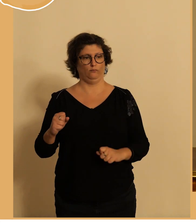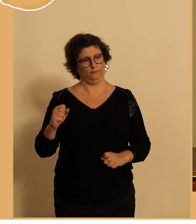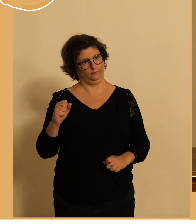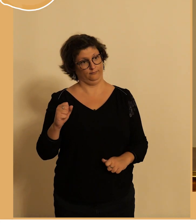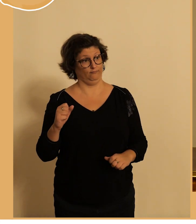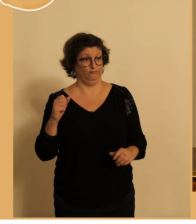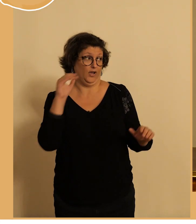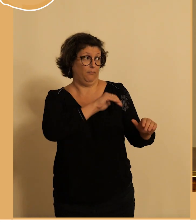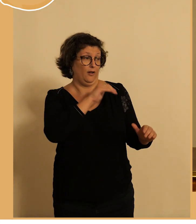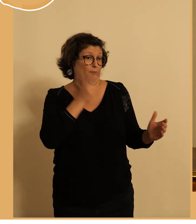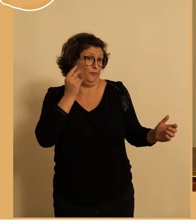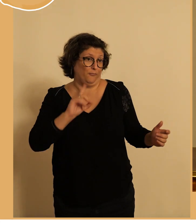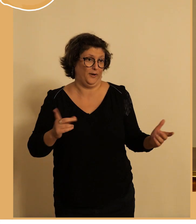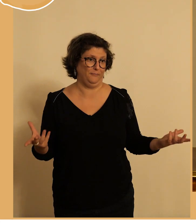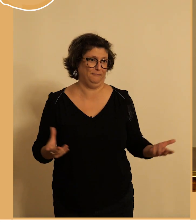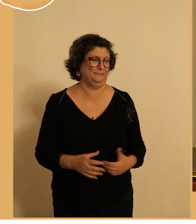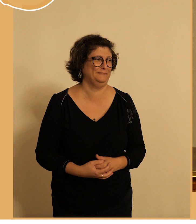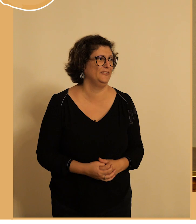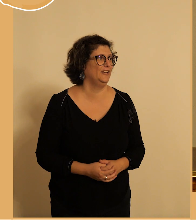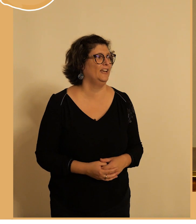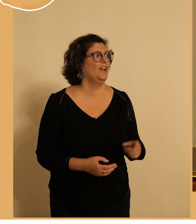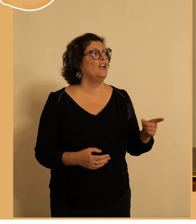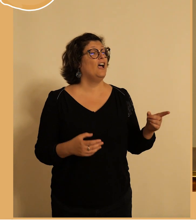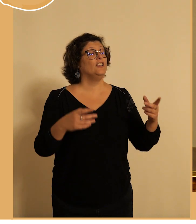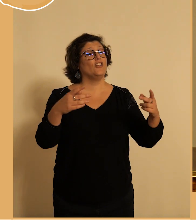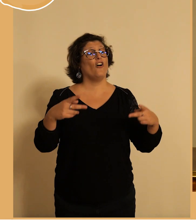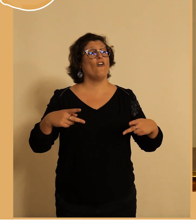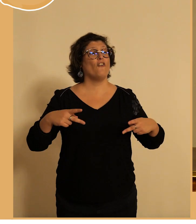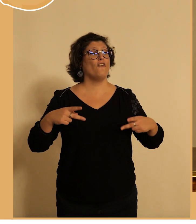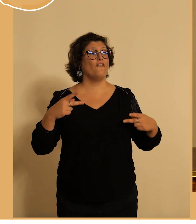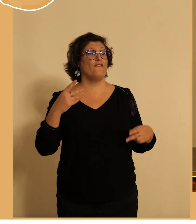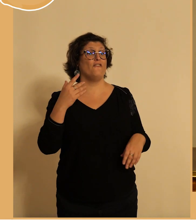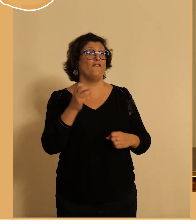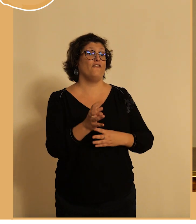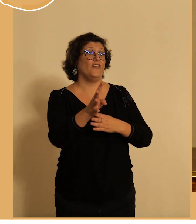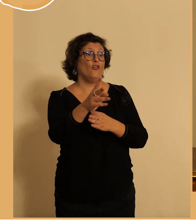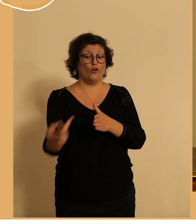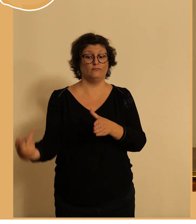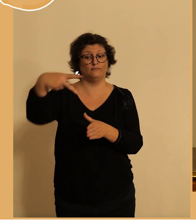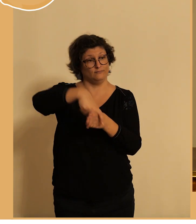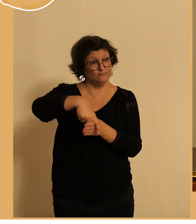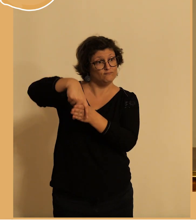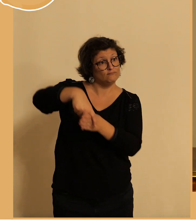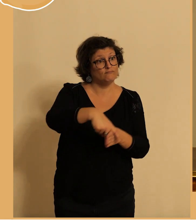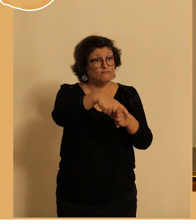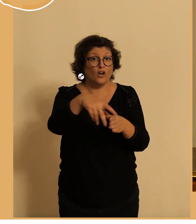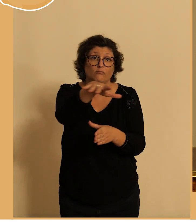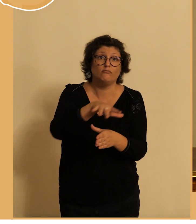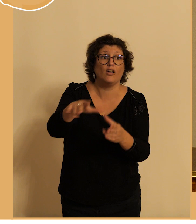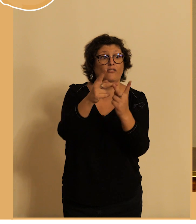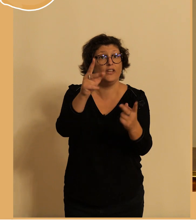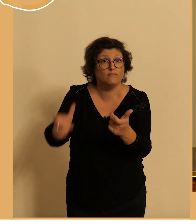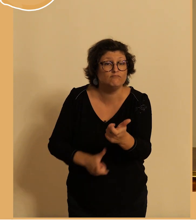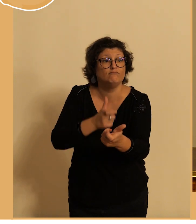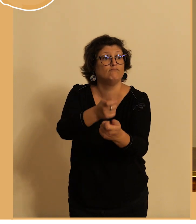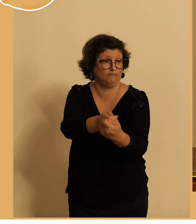de vivre si personne l'a dit je le dis pour moi mais je pense que quelqu'un l'a dit aussi c'est une manière d'être dans la ville une manière d'être dans la ville pour ceux